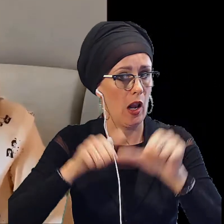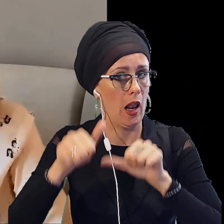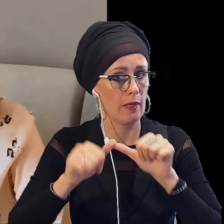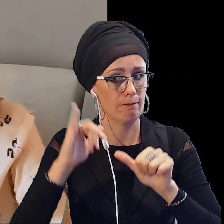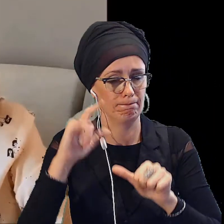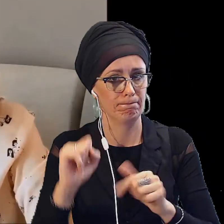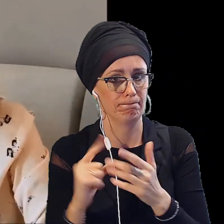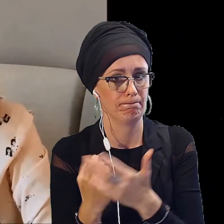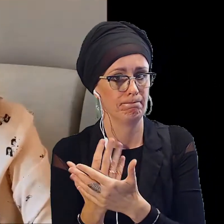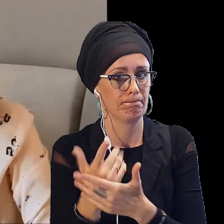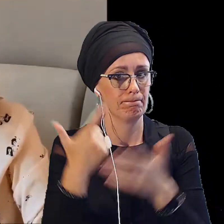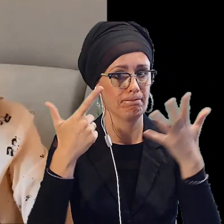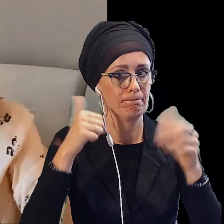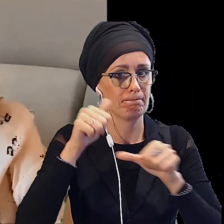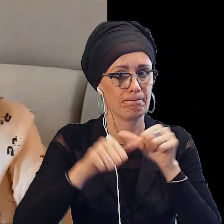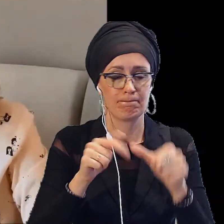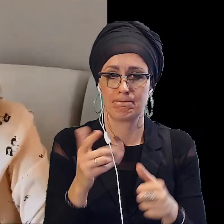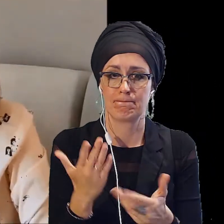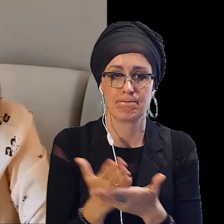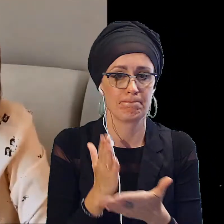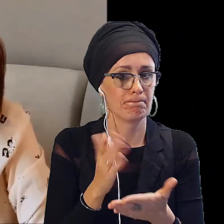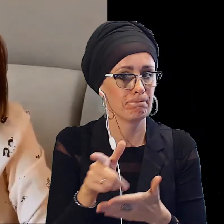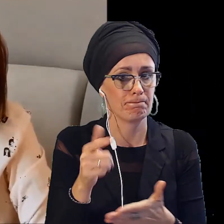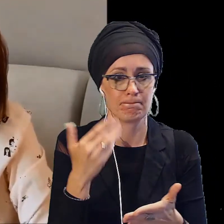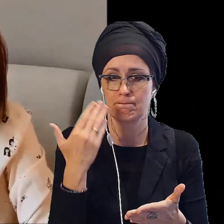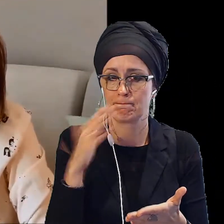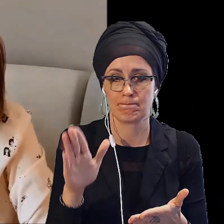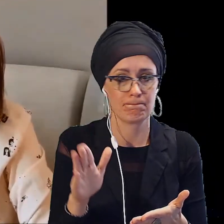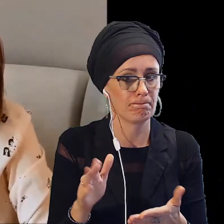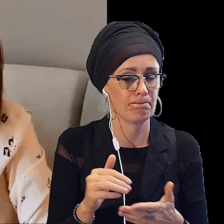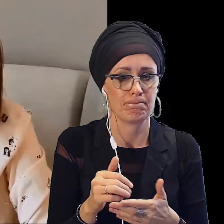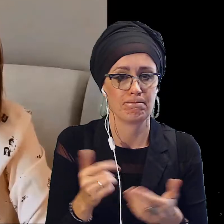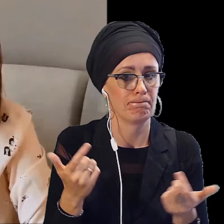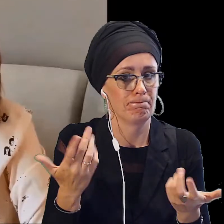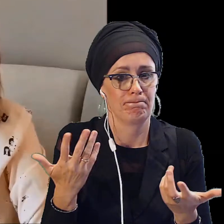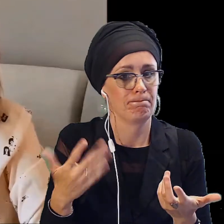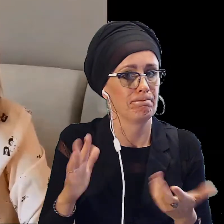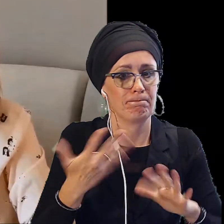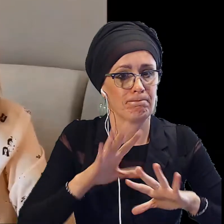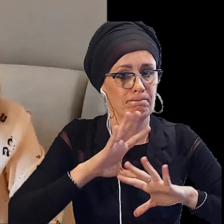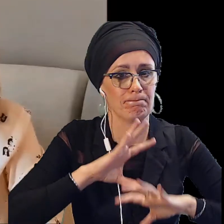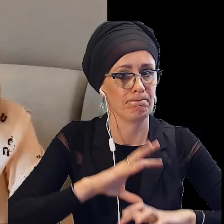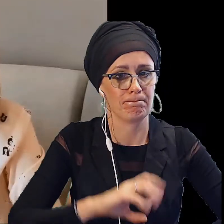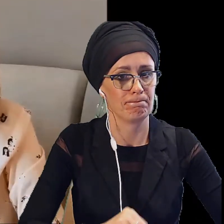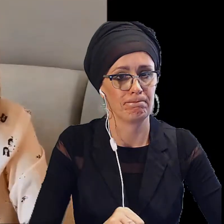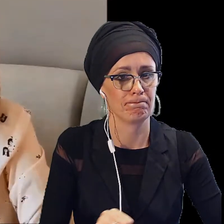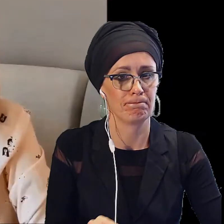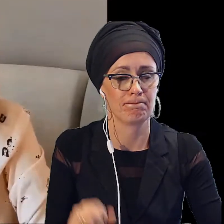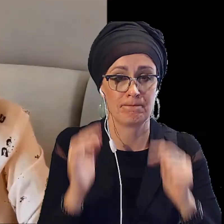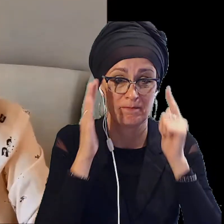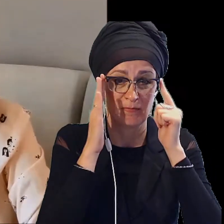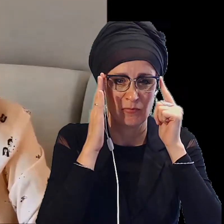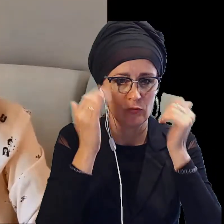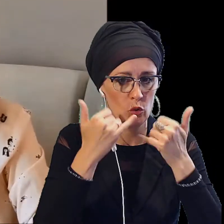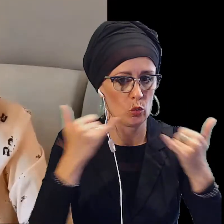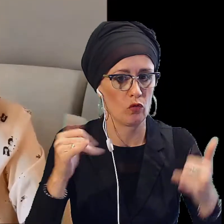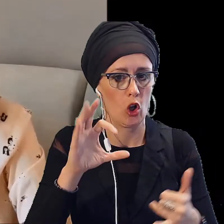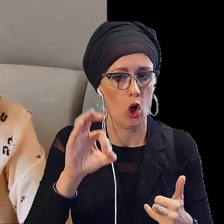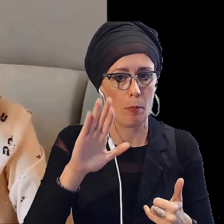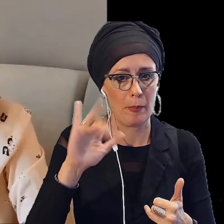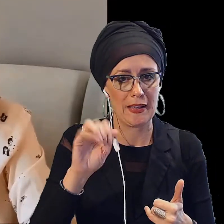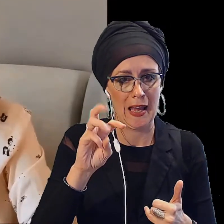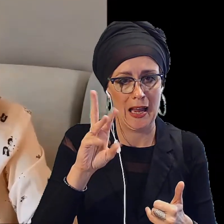czym polega migrena z aurą, jest to bardzo silny bór głowy, któremu towarzyszą inne objawy,.in.